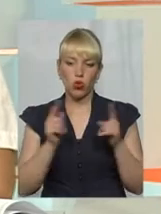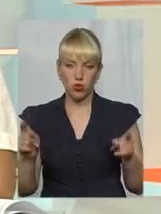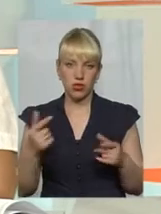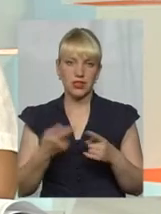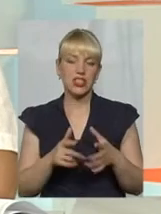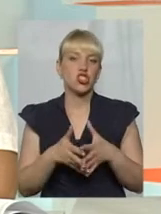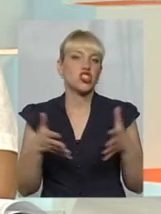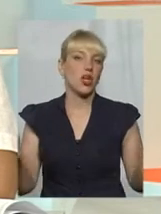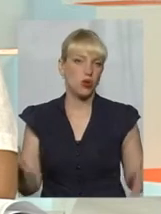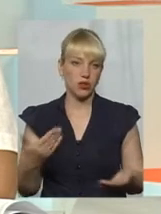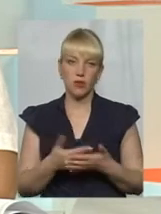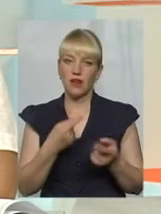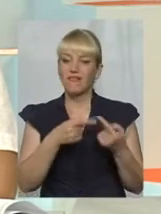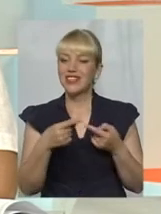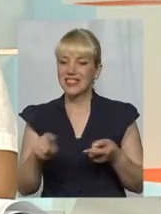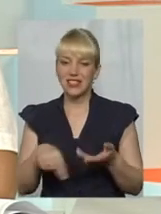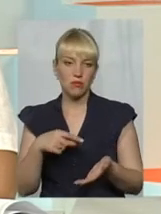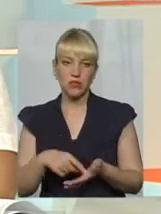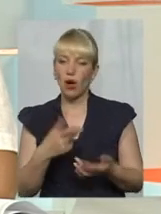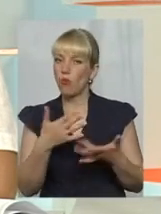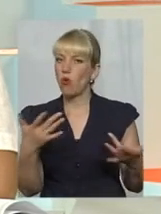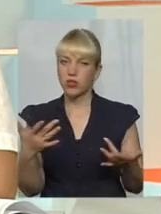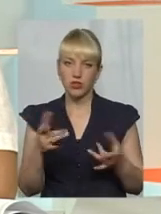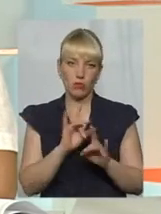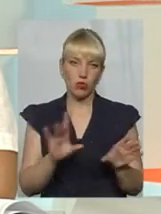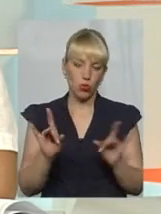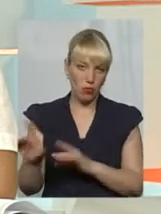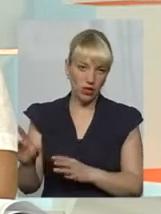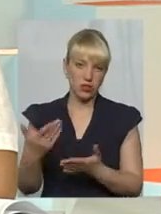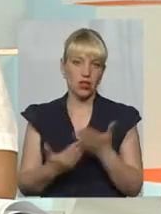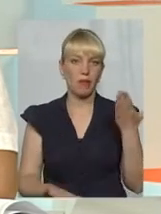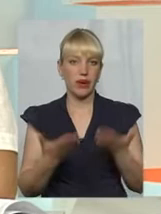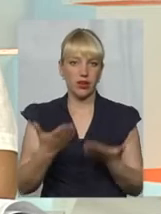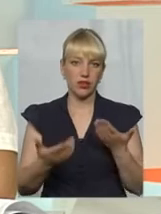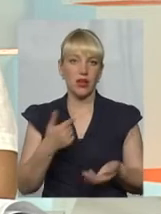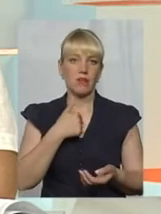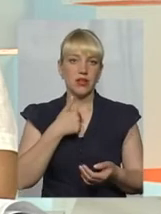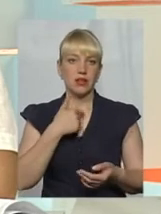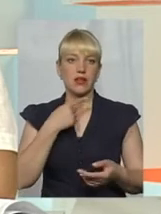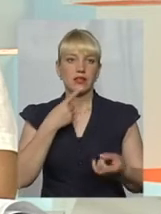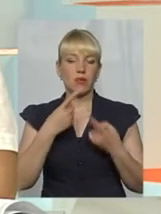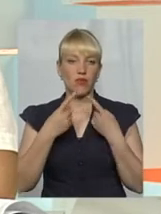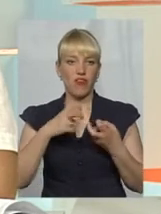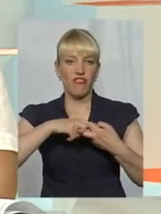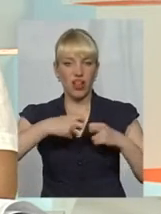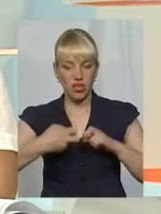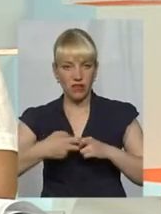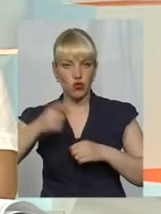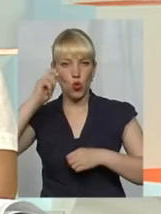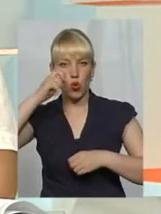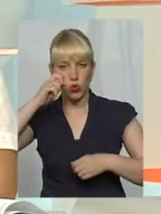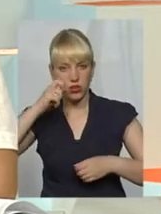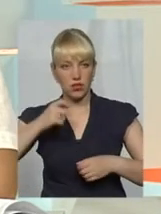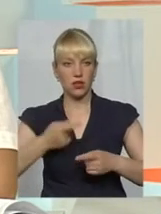навіть в різних містах по-різному це тлумачить. Якщо, я спілкуючись з мешканцями Франківська, Луцька, так,